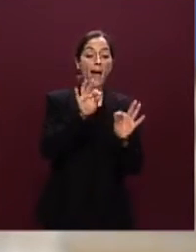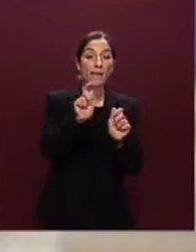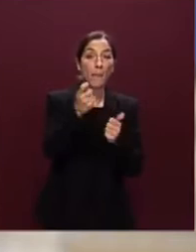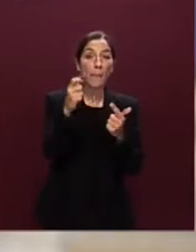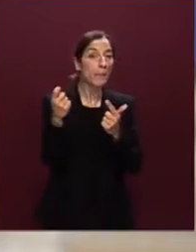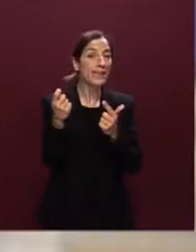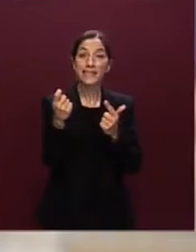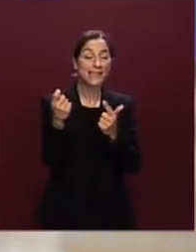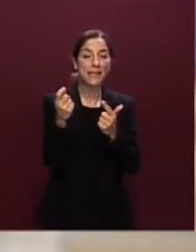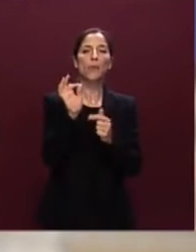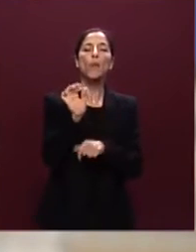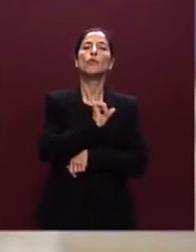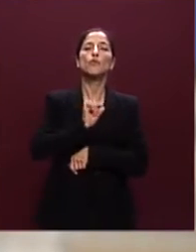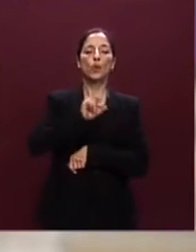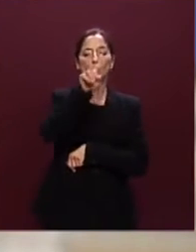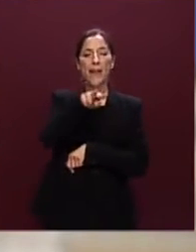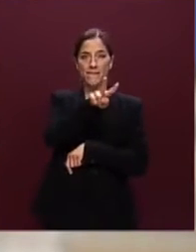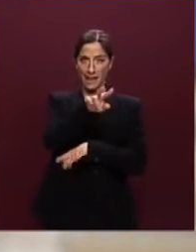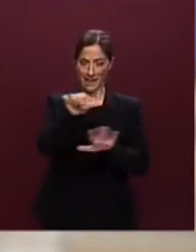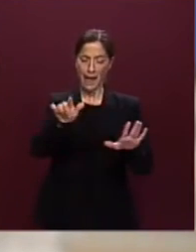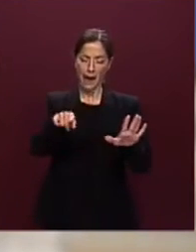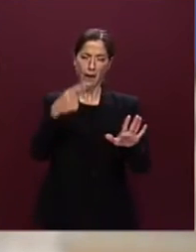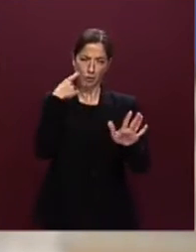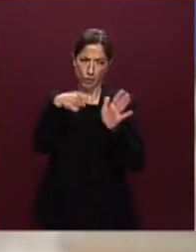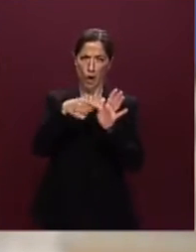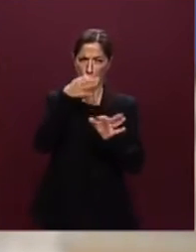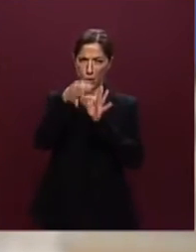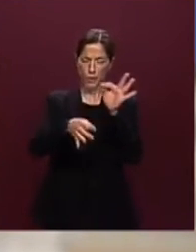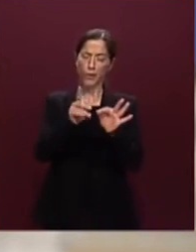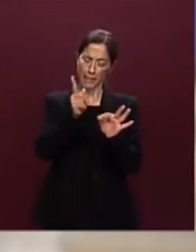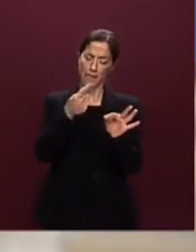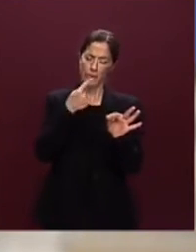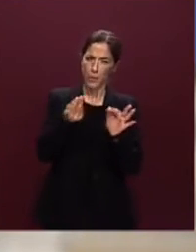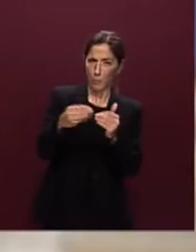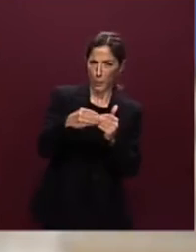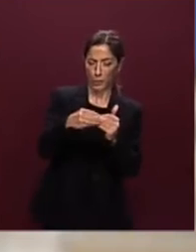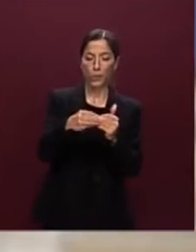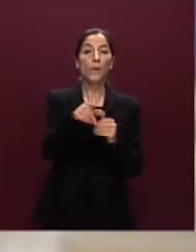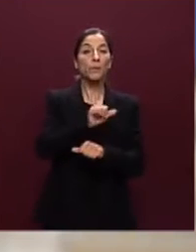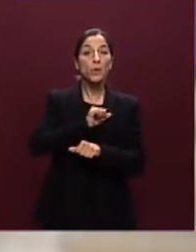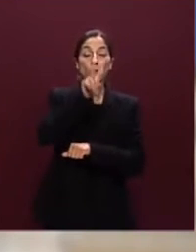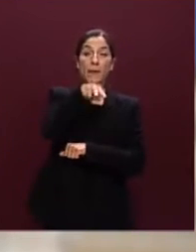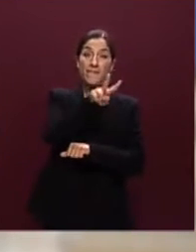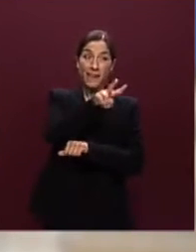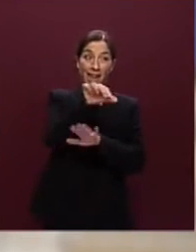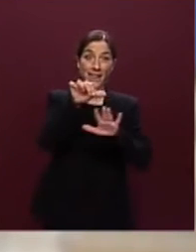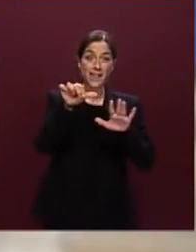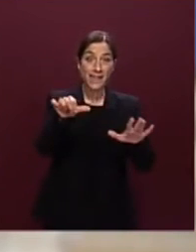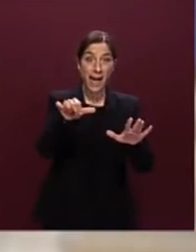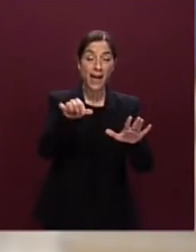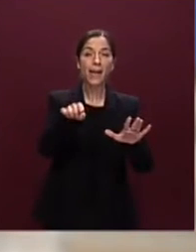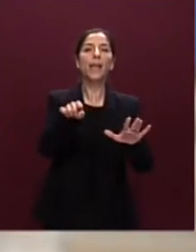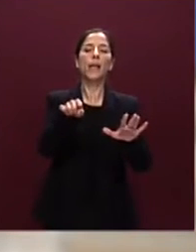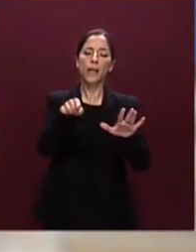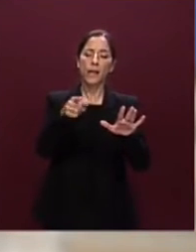2026 e su questo tornerò per dire più di qualcosa e utilizzare queste risorse in modo